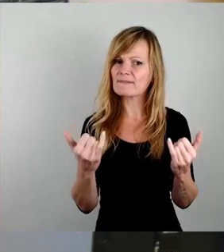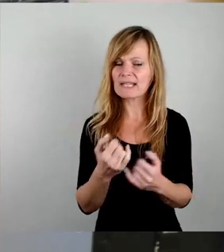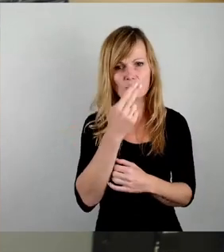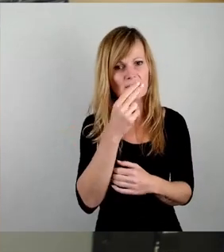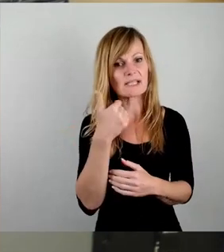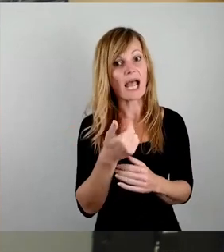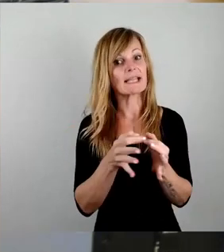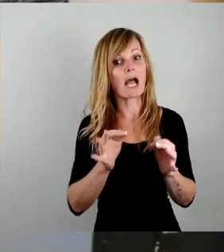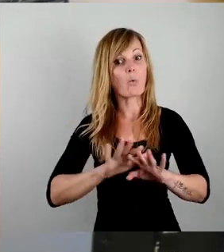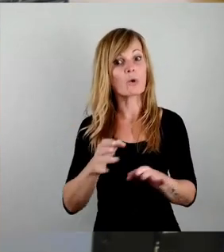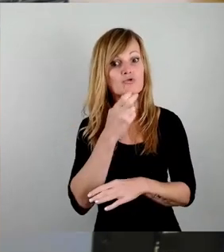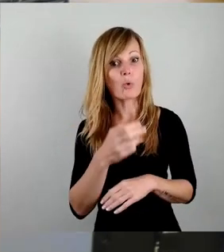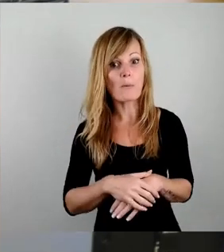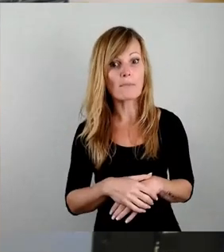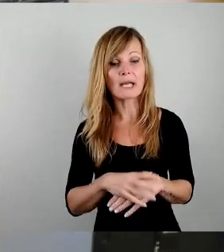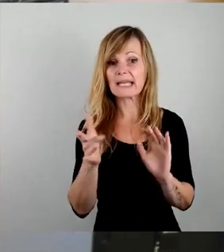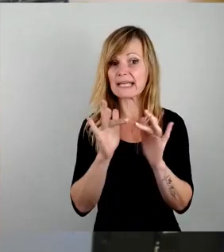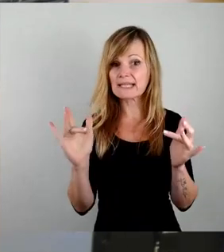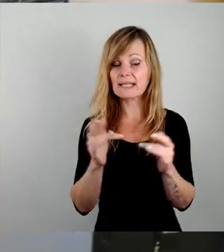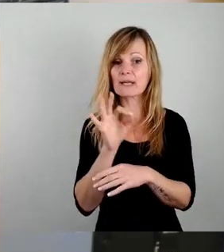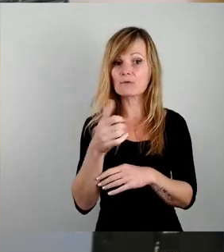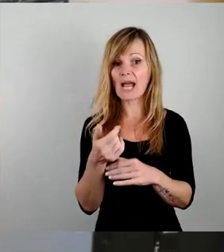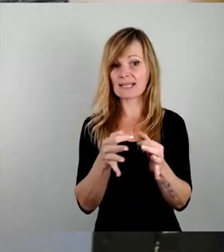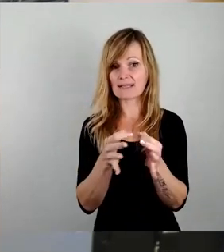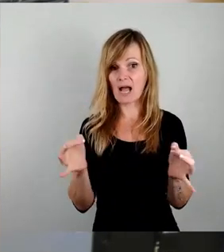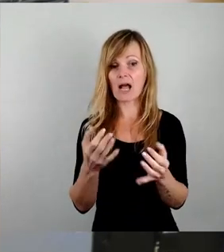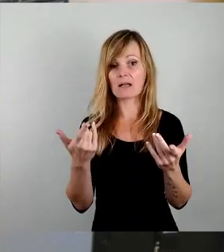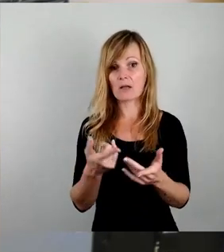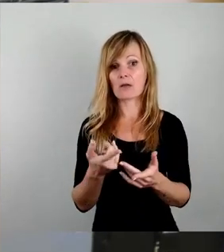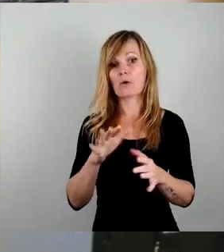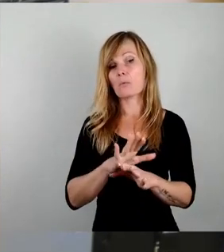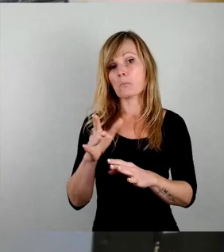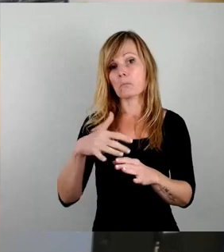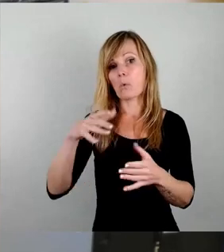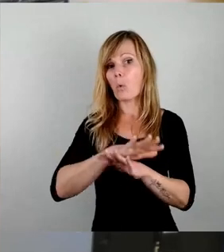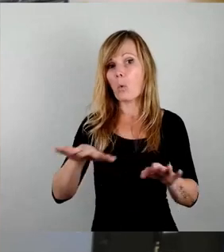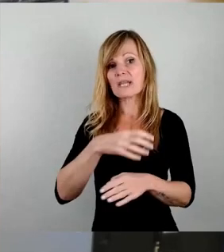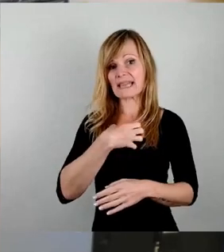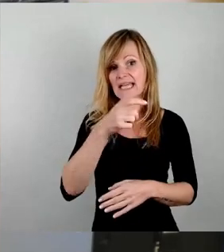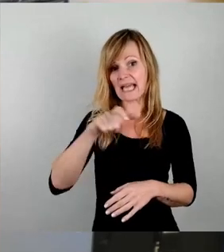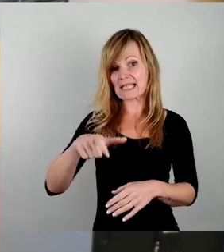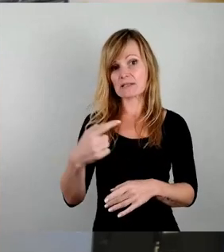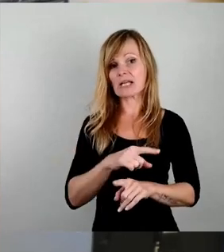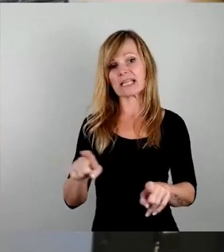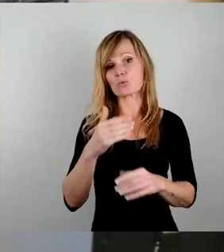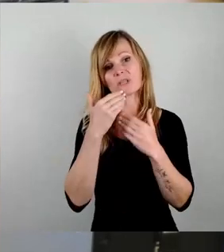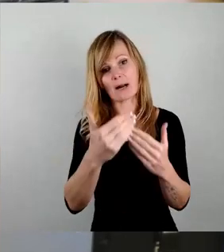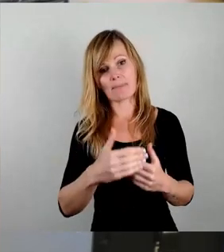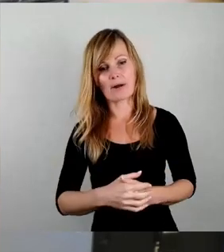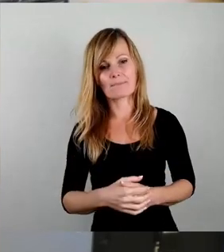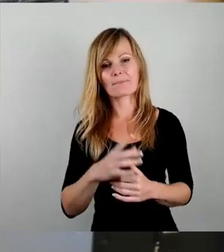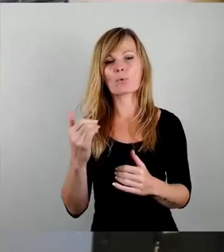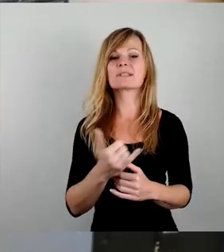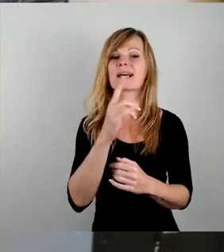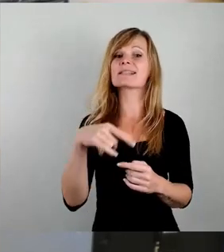Strom. Das Internet ist für einen Tag ohne Dresdner sicher nicht undankbar. Und das Jahr drauf verzichten wir